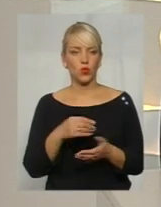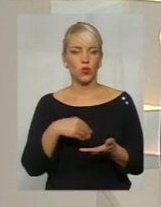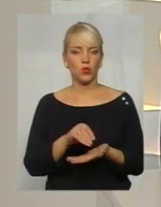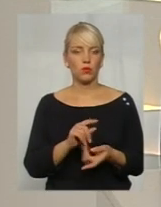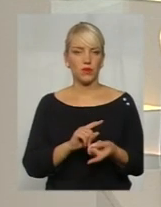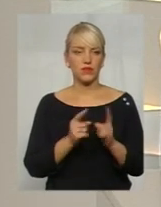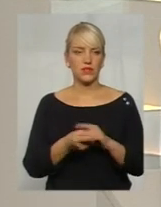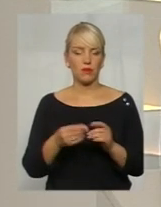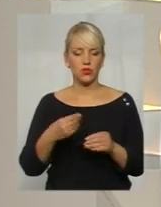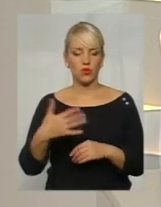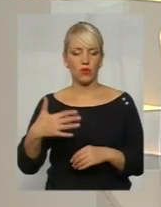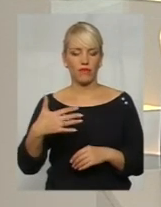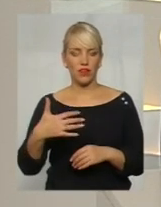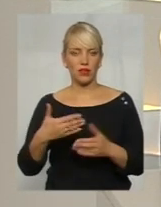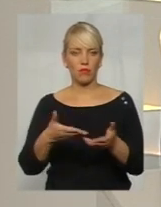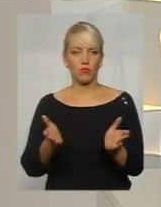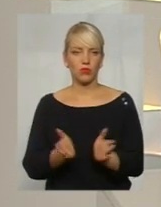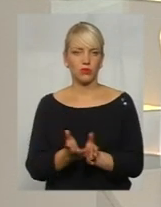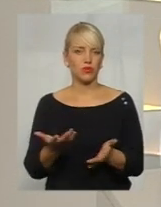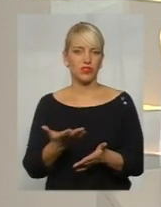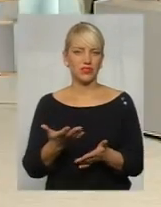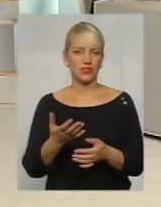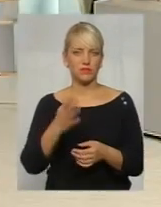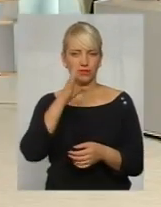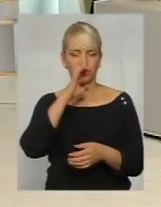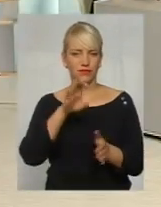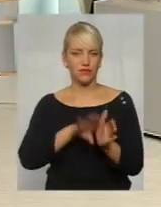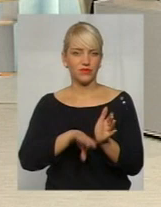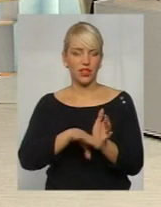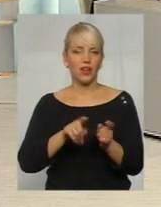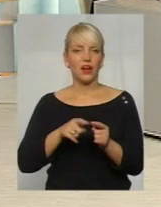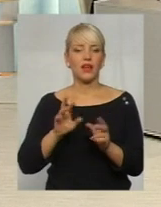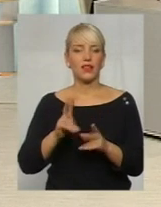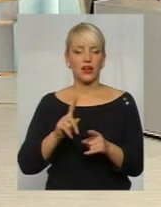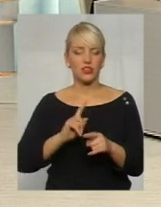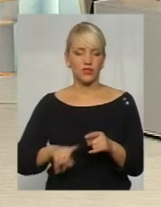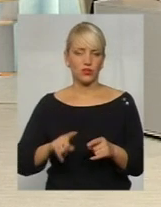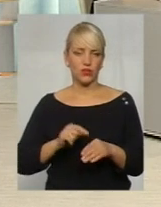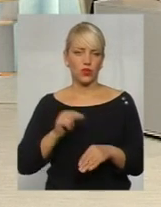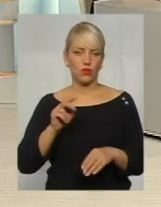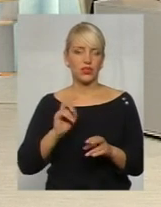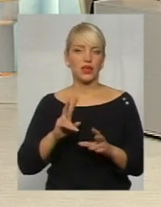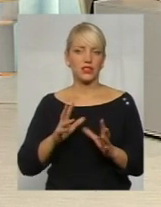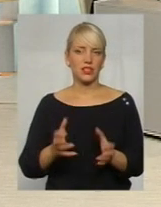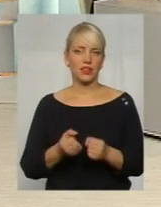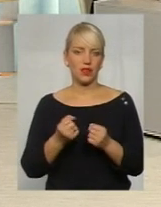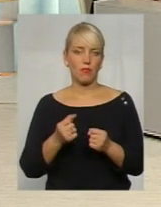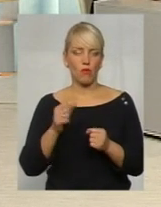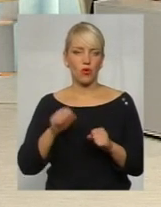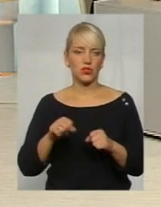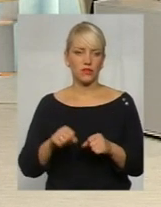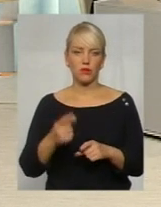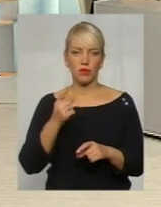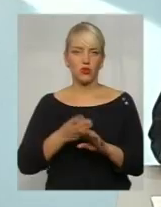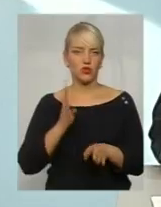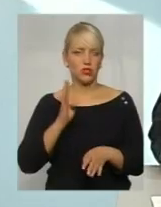дороговартісного посуду непотріб, так? Як бистро зментикувати і знайти можливість? В